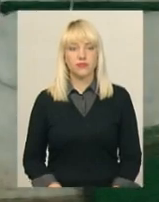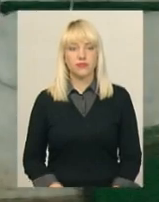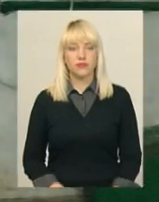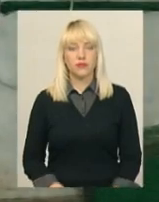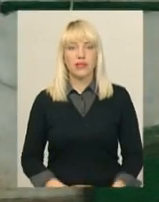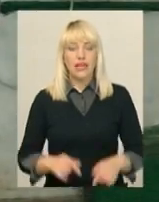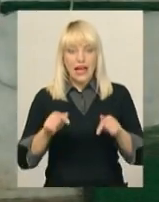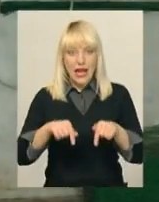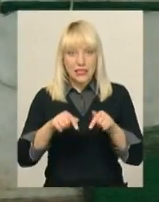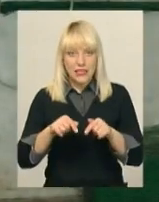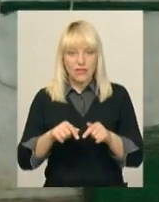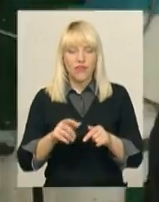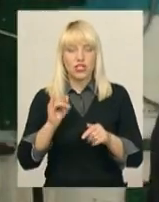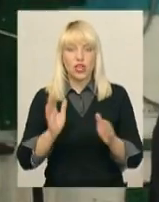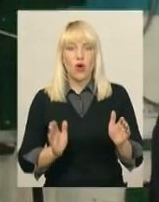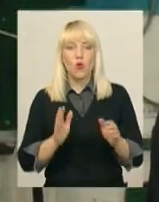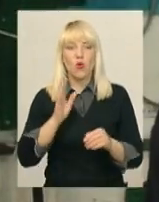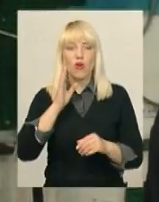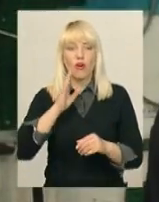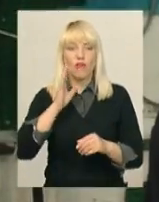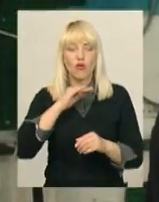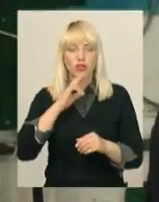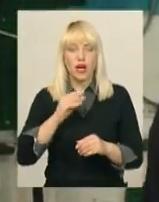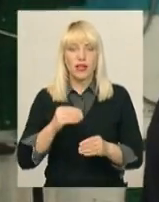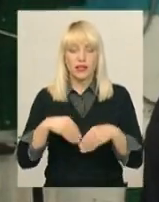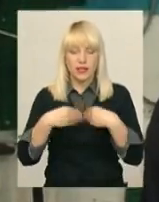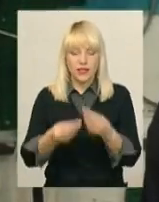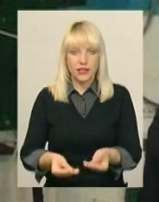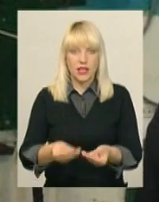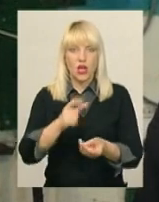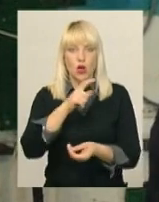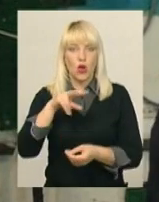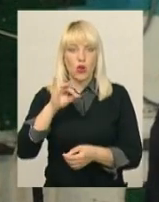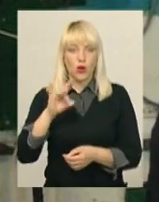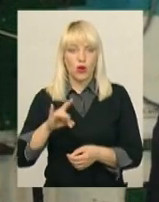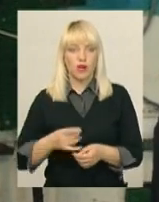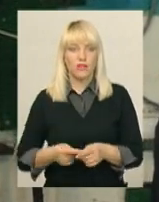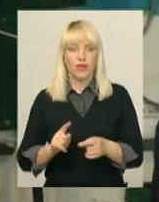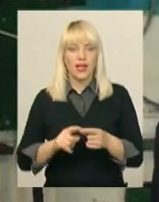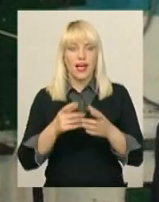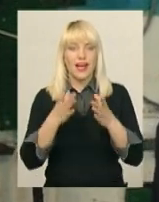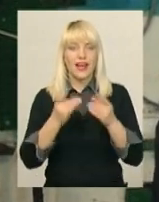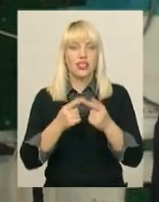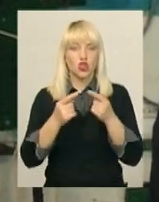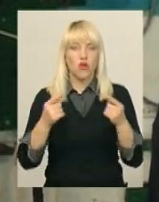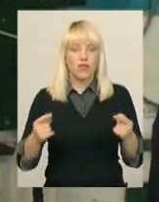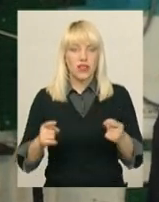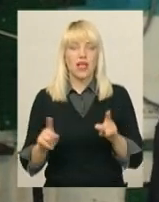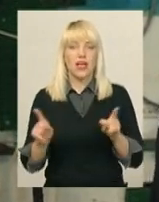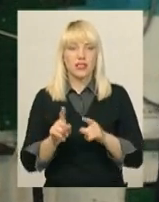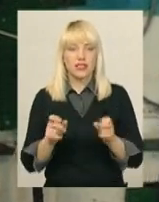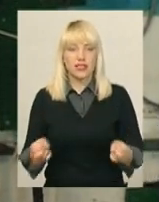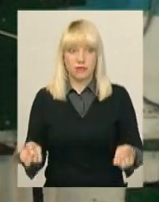Звідси у резервуари з водою подається хлор-речовина. Це така речовина, що вона спеціально для